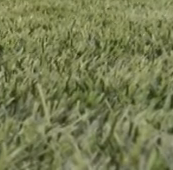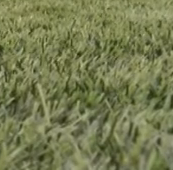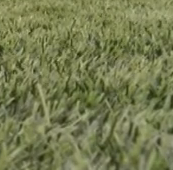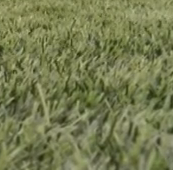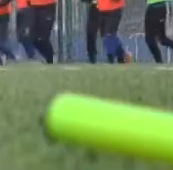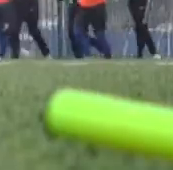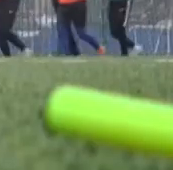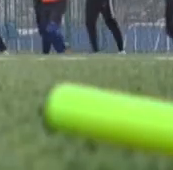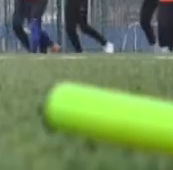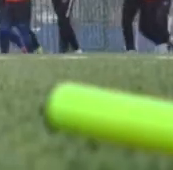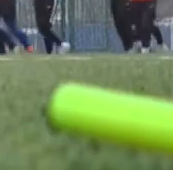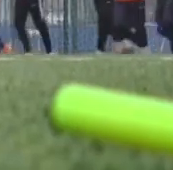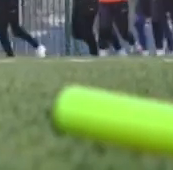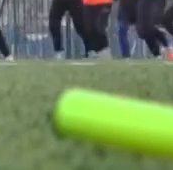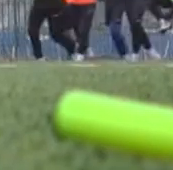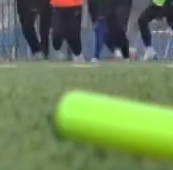Новини на Суспільному.